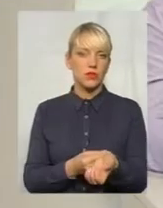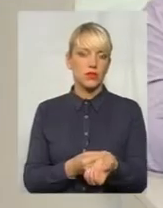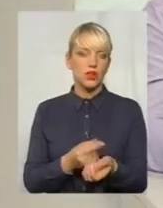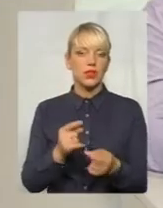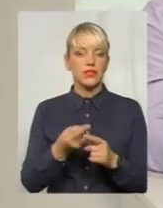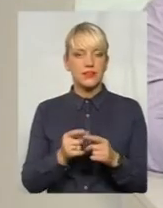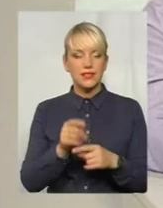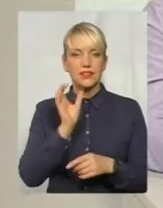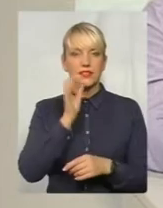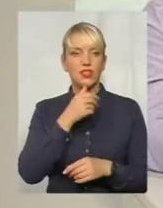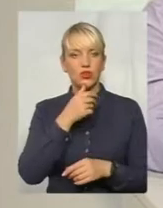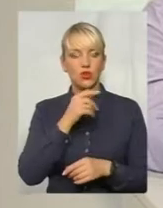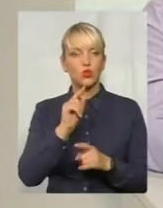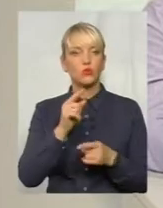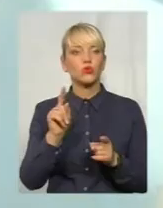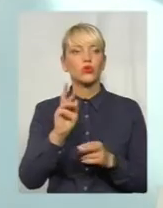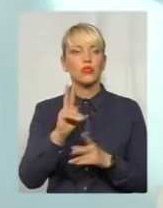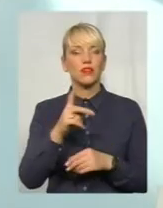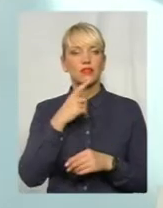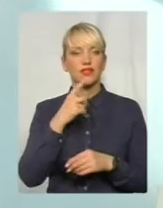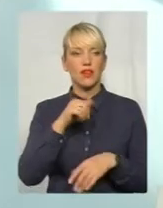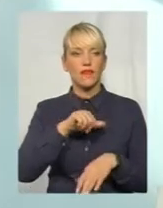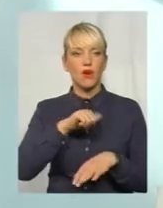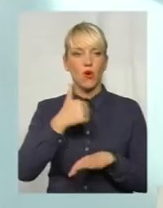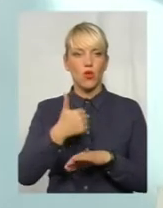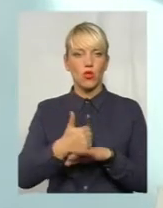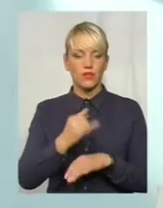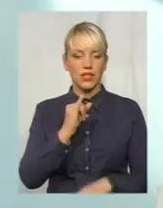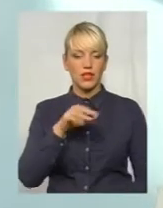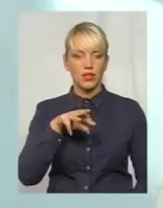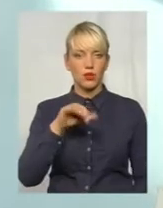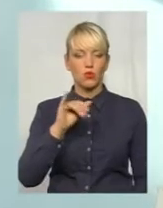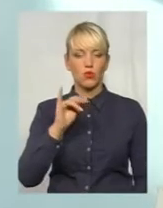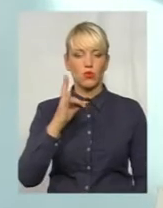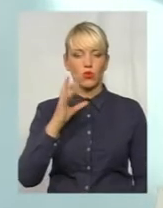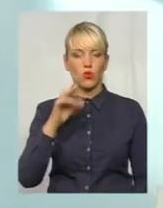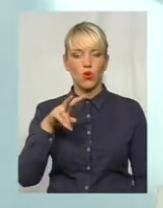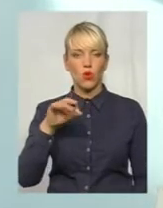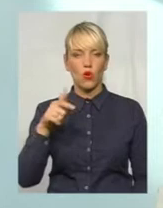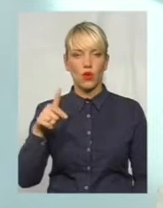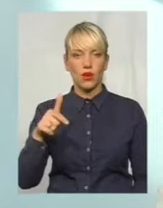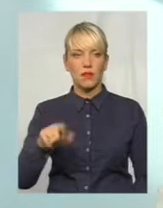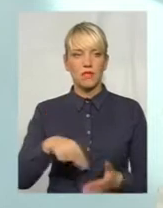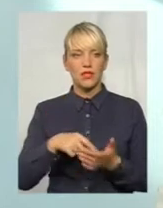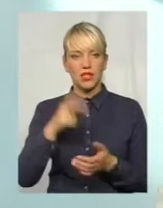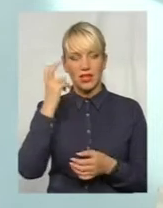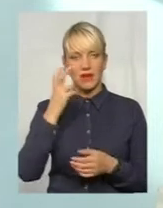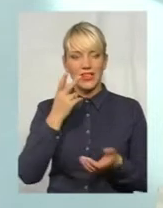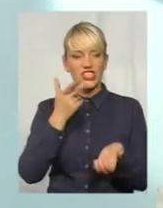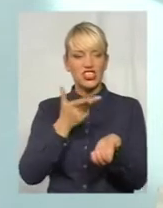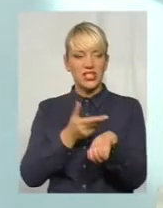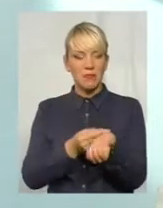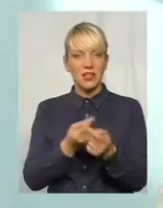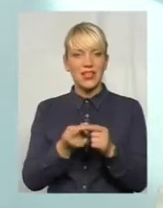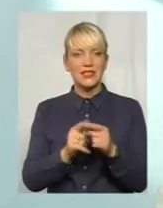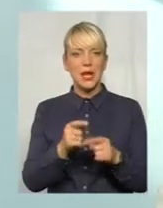як сказав наш головний імунолог міста Києва Федір Лапій, щеплення – це дуже мала плата